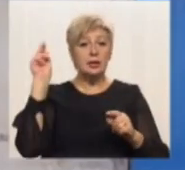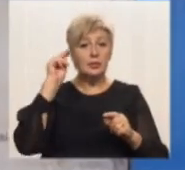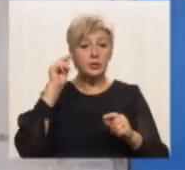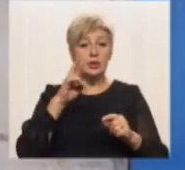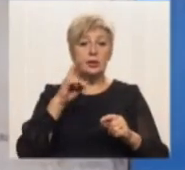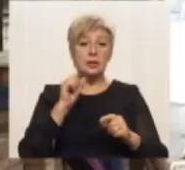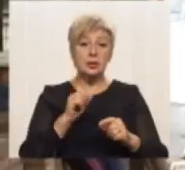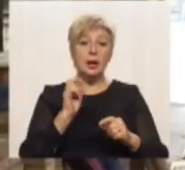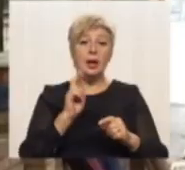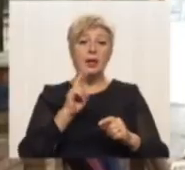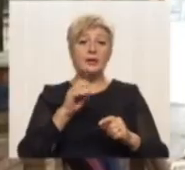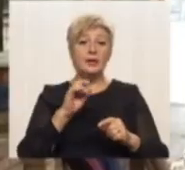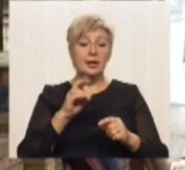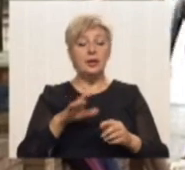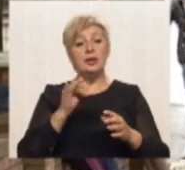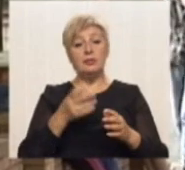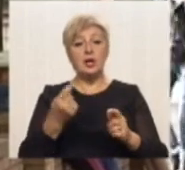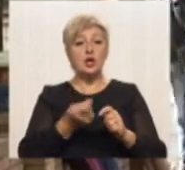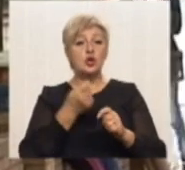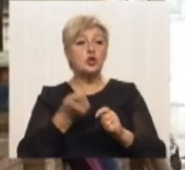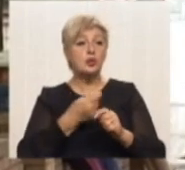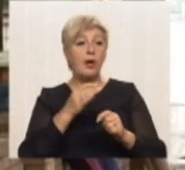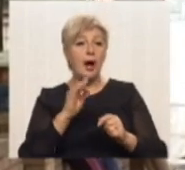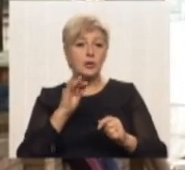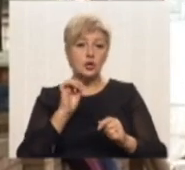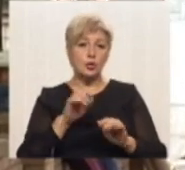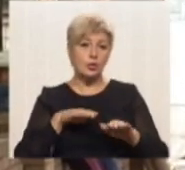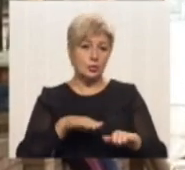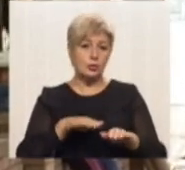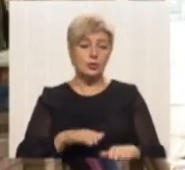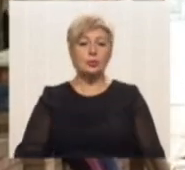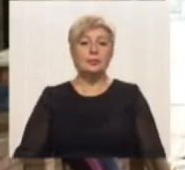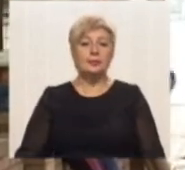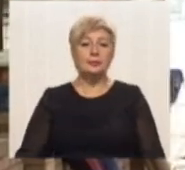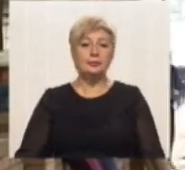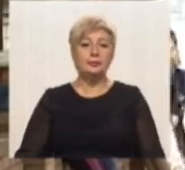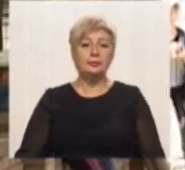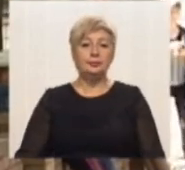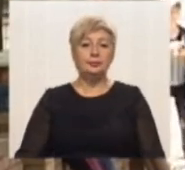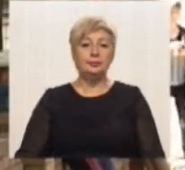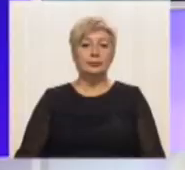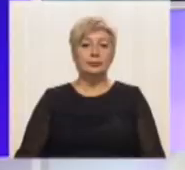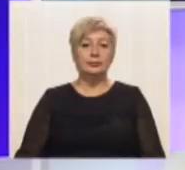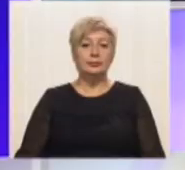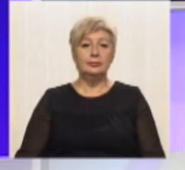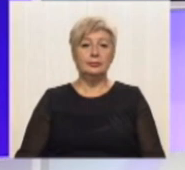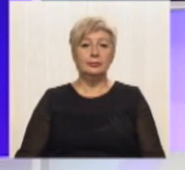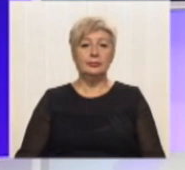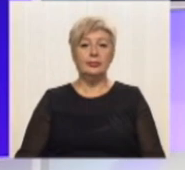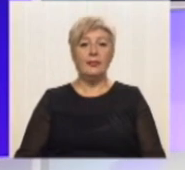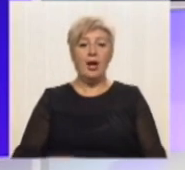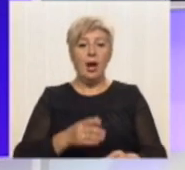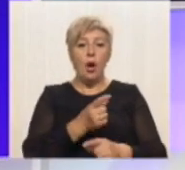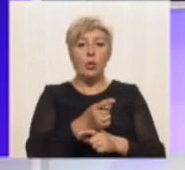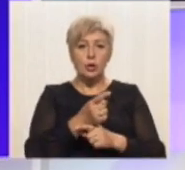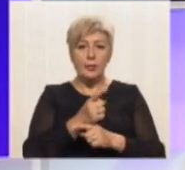квітнікарів та швачок. Дана Улійникова, Микола Домашов, новини 51. Кулеметний